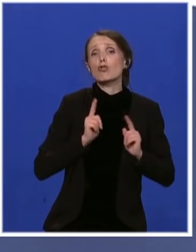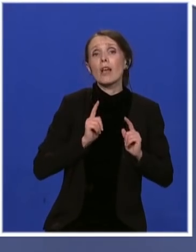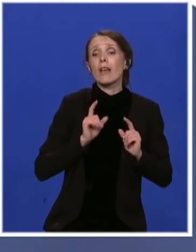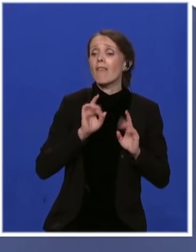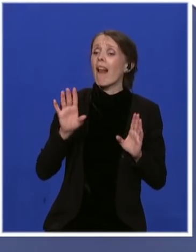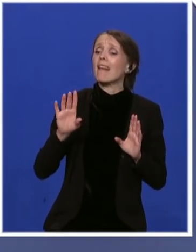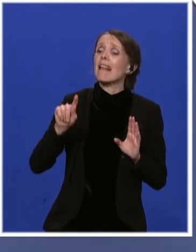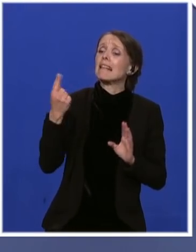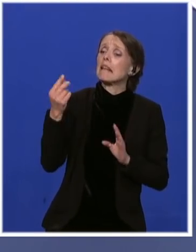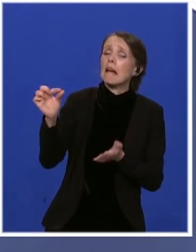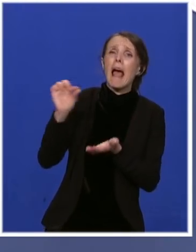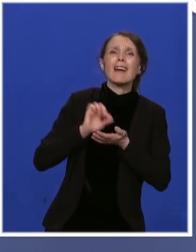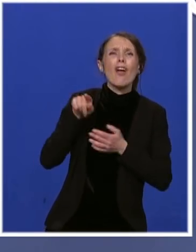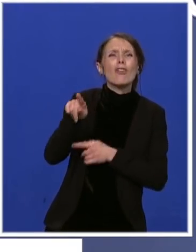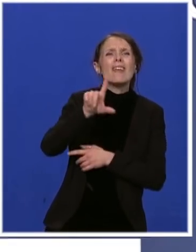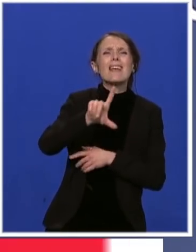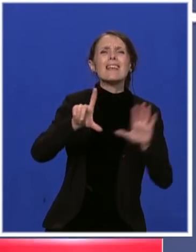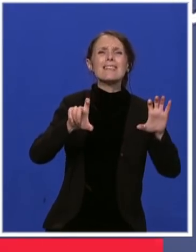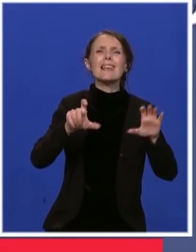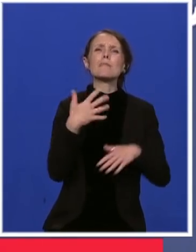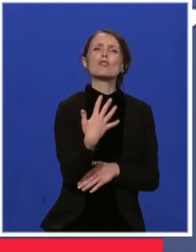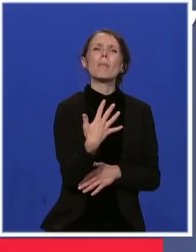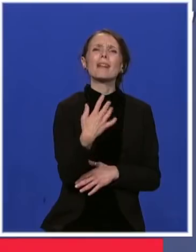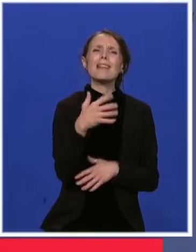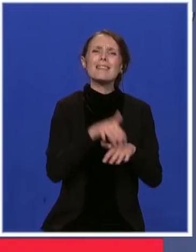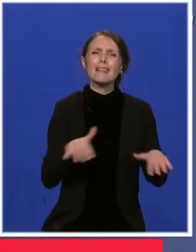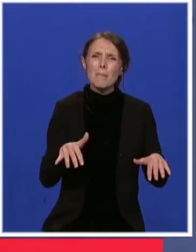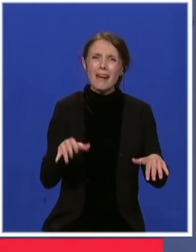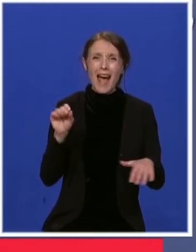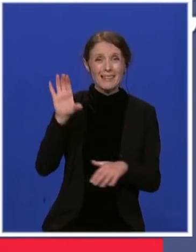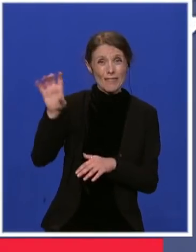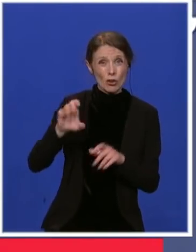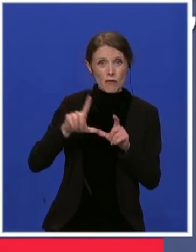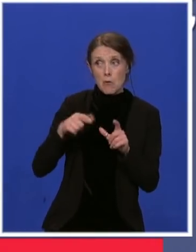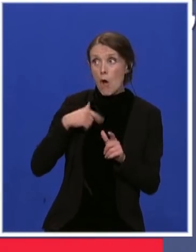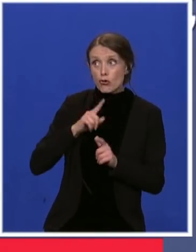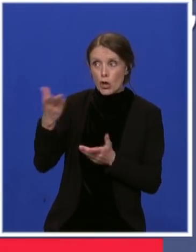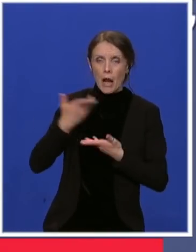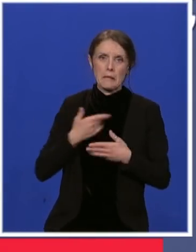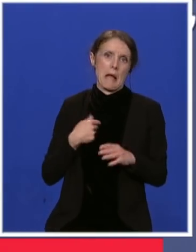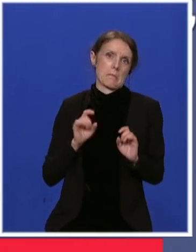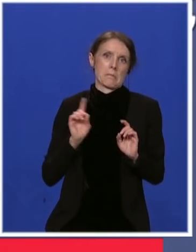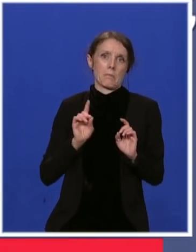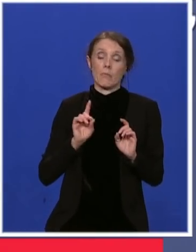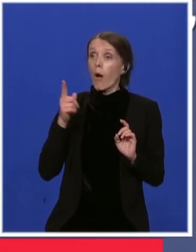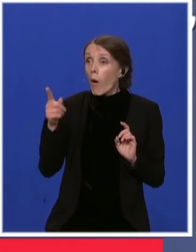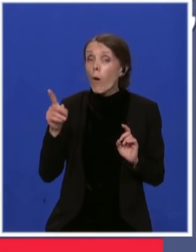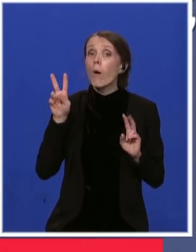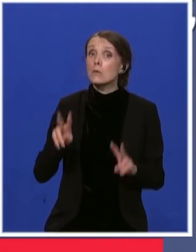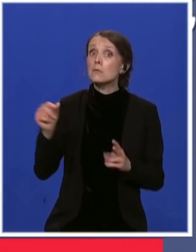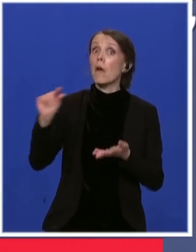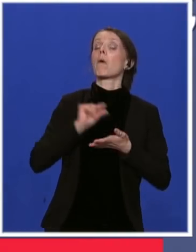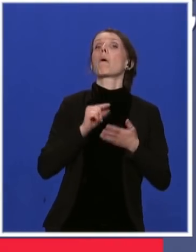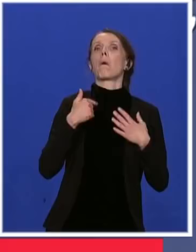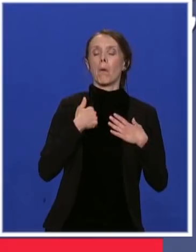nijedan dinar iz ovog fonda od 750 milijardi odlična je vest ne samo za Srbiju već za sve na zapadnom Balkanu za nas u Srbiji